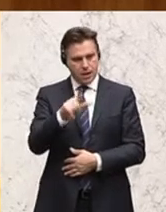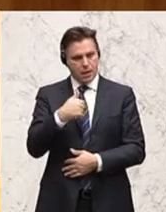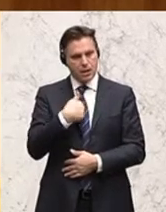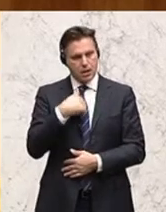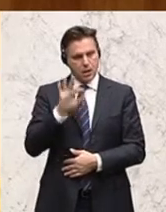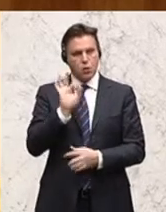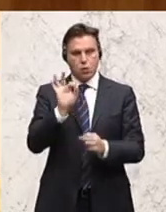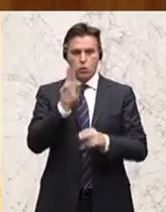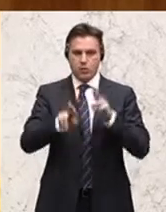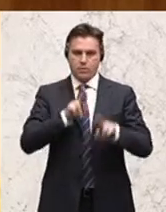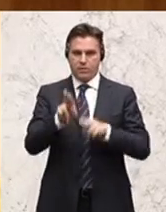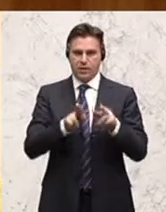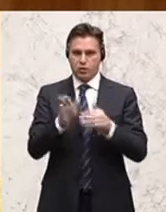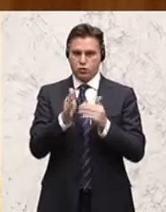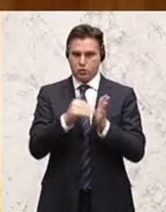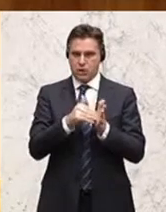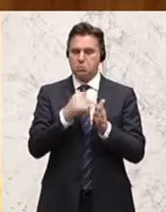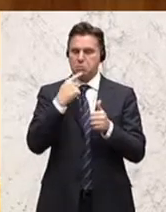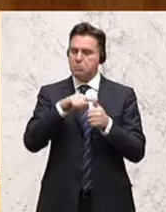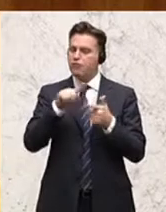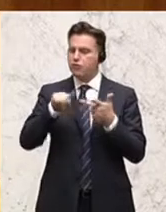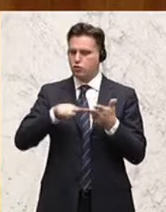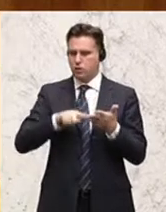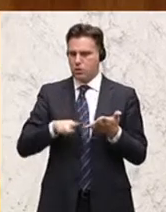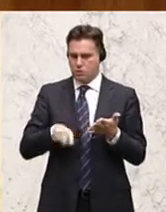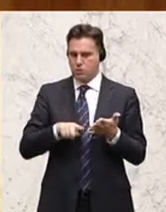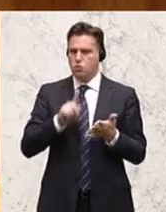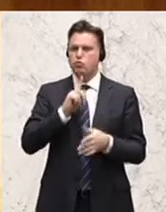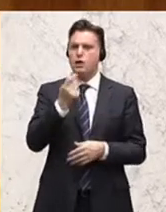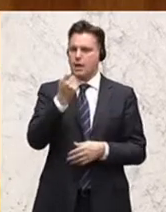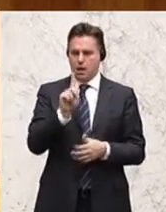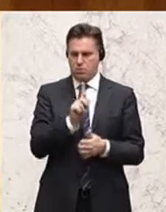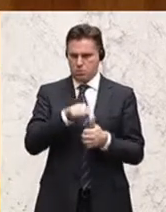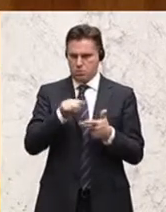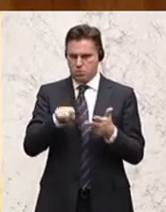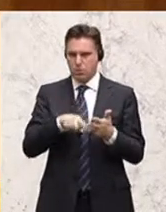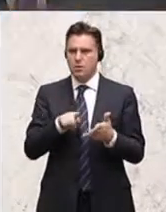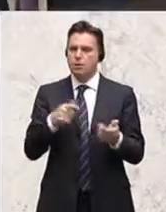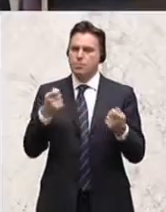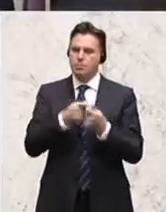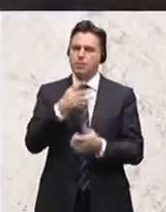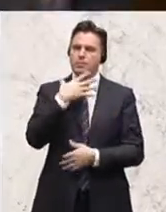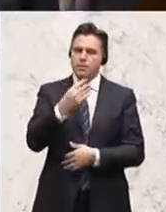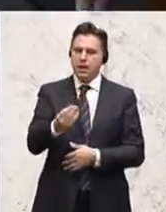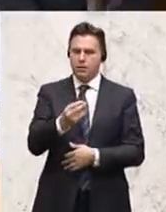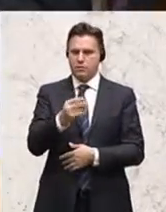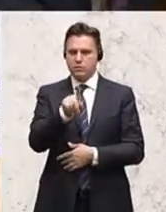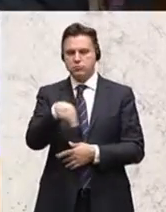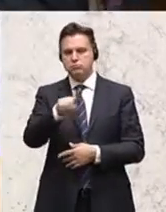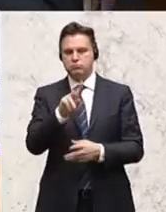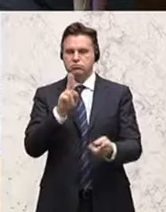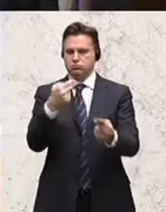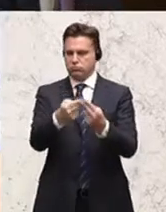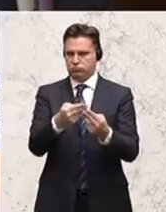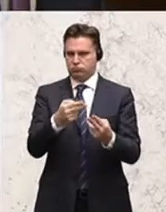Pflegesystem, und da gehört nicht unser Pflegegeld, sondern gehören eine Reihe von Maßnahmen dazu, in einem wirklich bedarfs- und bedürfnisorientierten Zustand erhält,